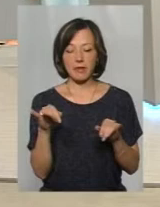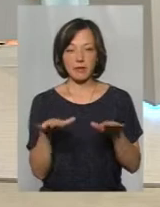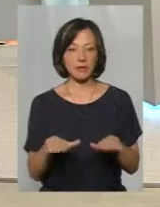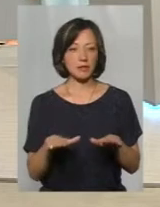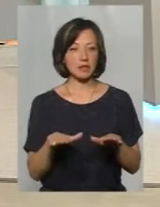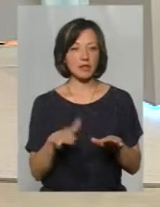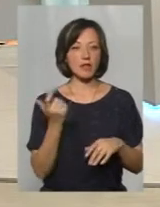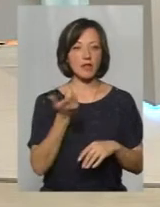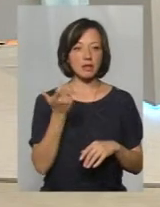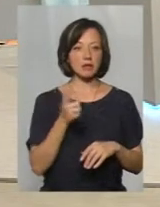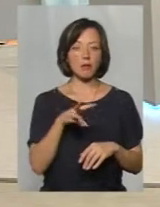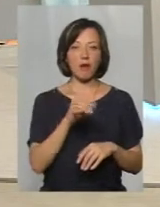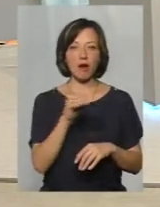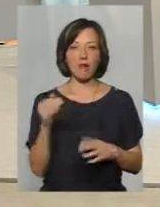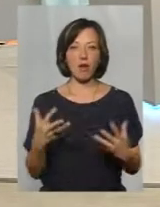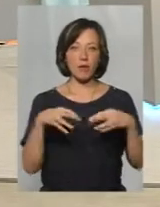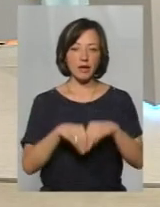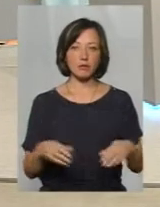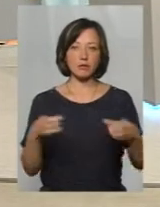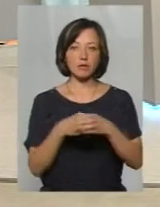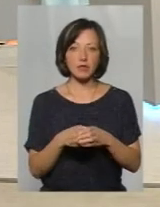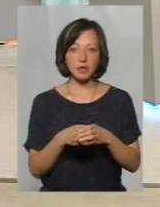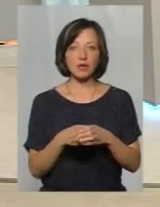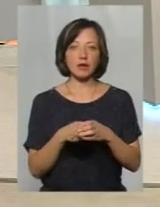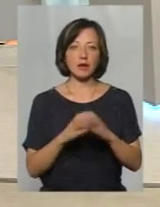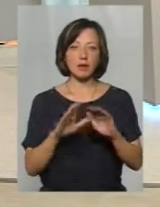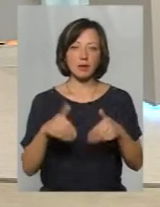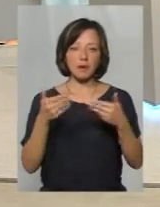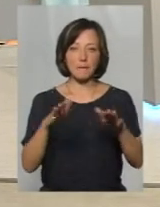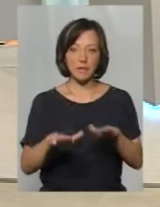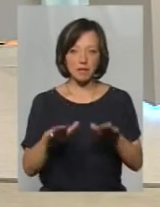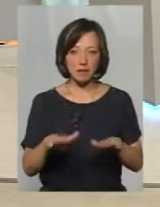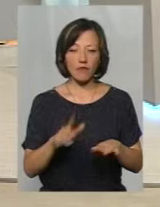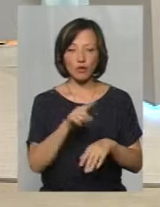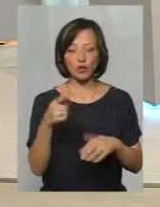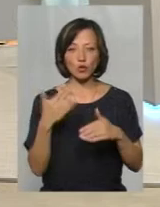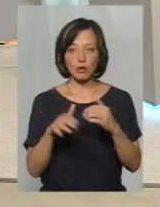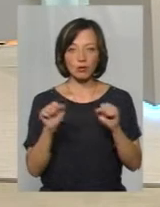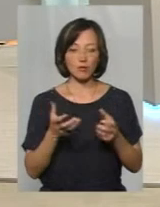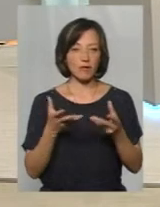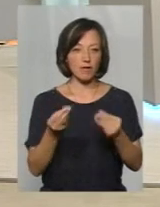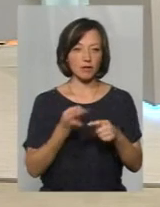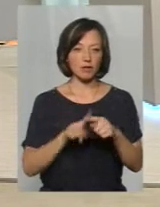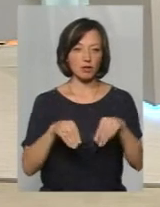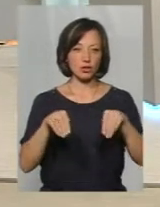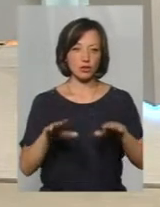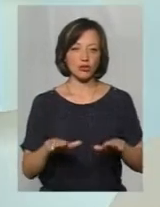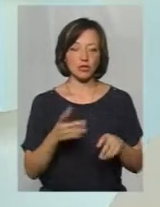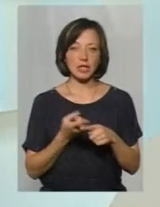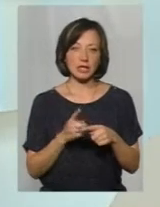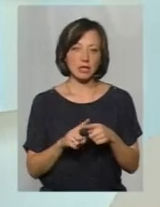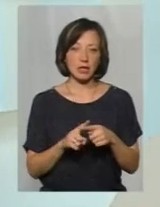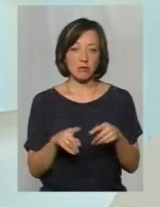власників мафів об'єднувся в якісь спілки, спільно виносив місцеву ініціативу. Вони вже можуть впливати на ці рішення. Тобто,